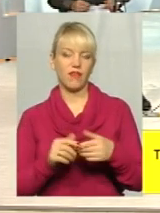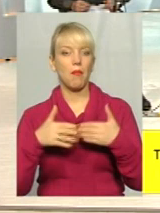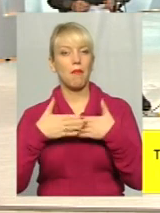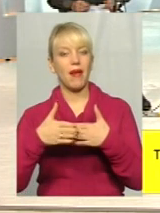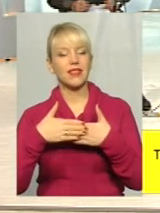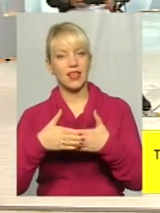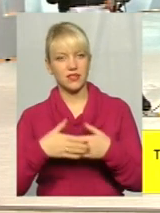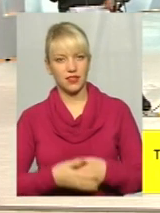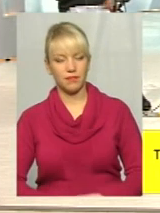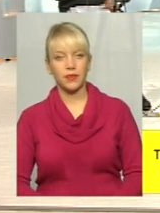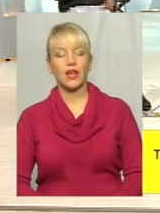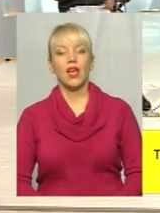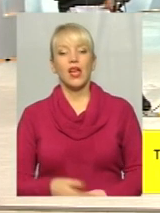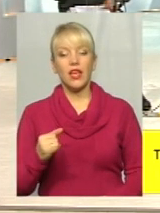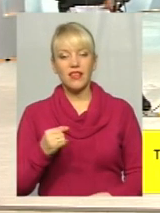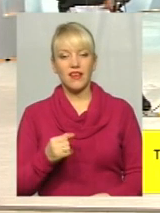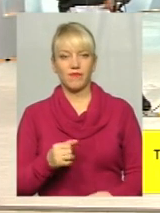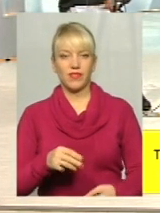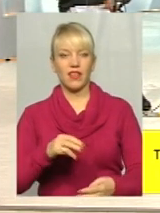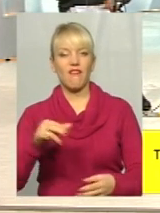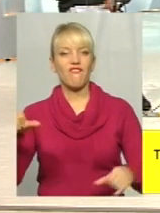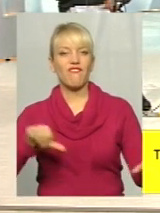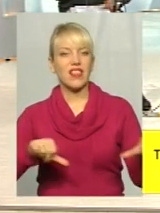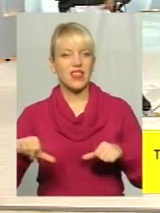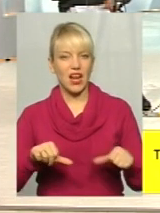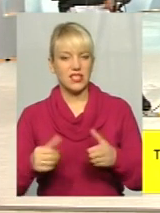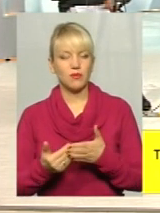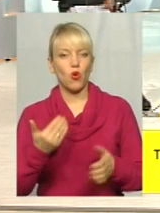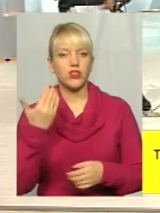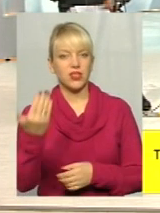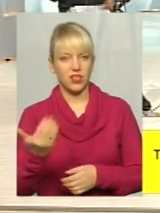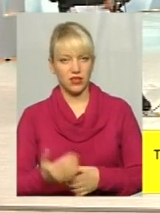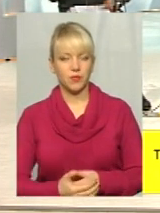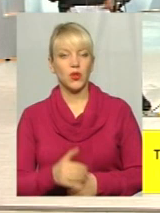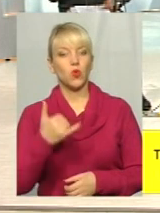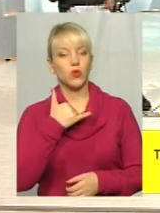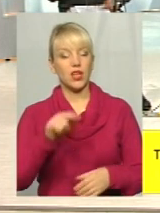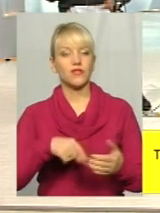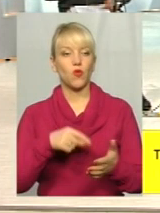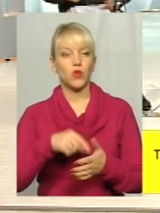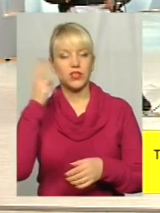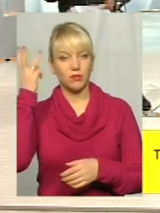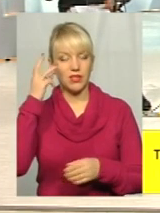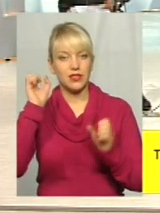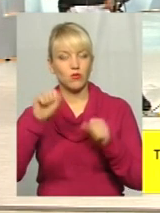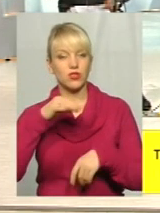І вандалізм від них відбувається. У нас в городі Хмельницькому, можна сказати,